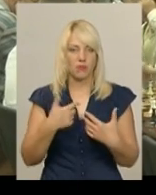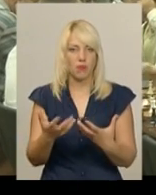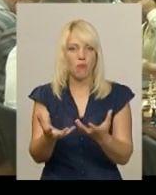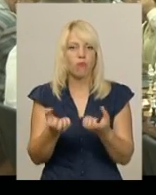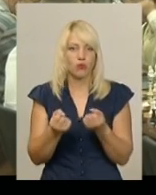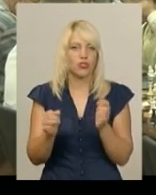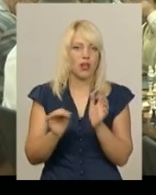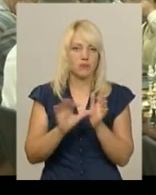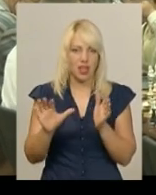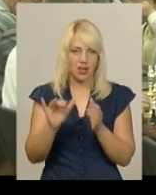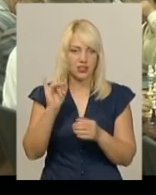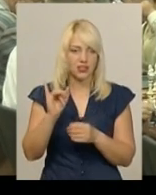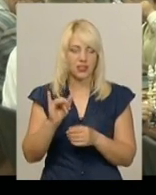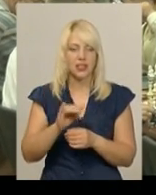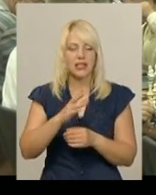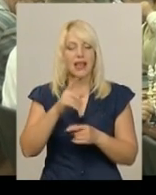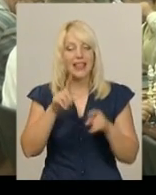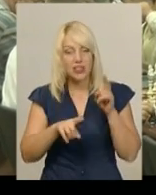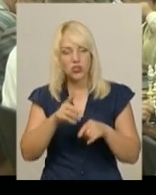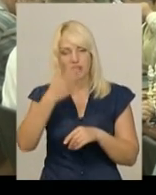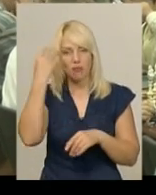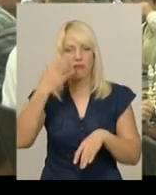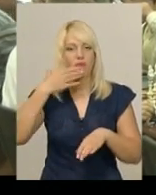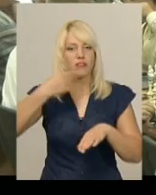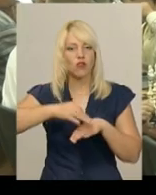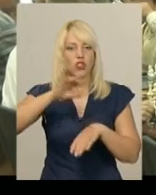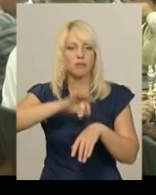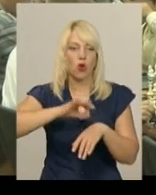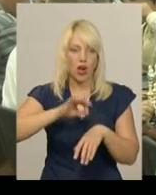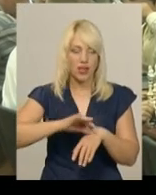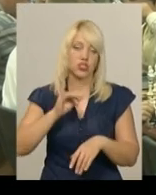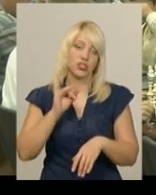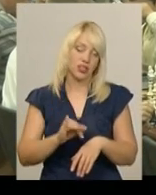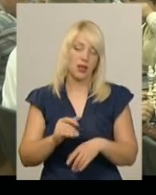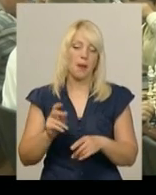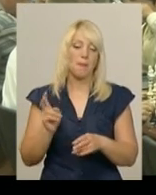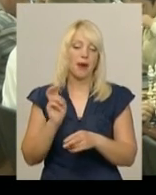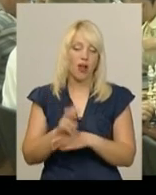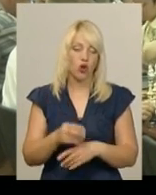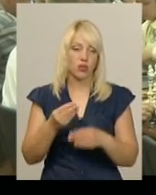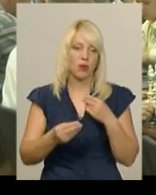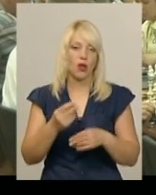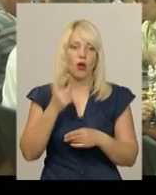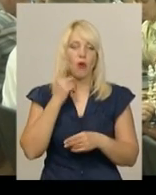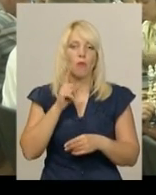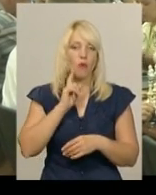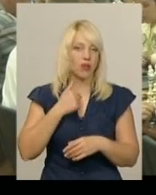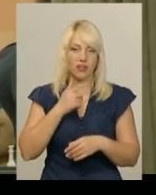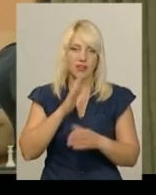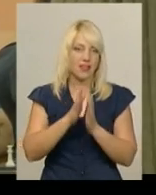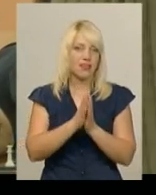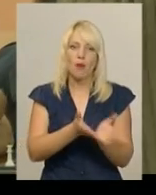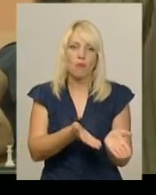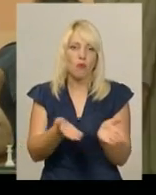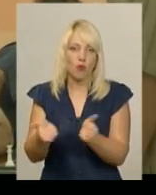інколи забуваємо за свої болячки і приходимо грати, поки нас тут вже не просять шахову клуб.